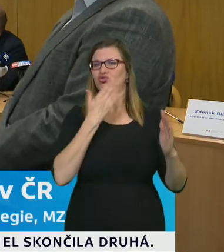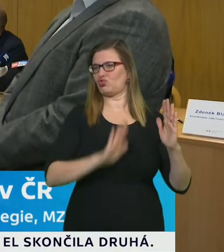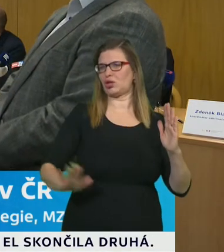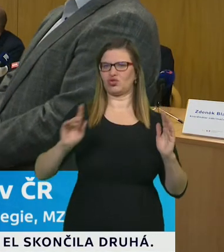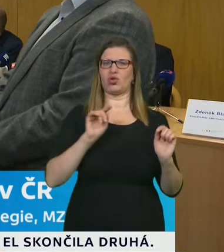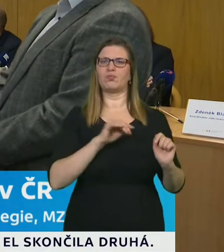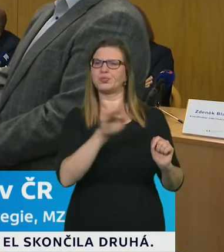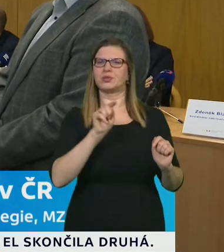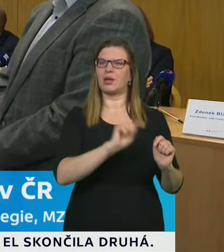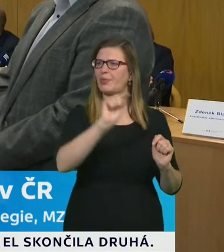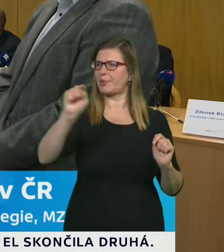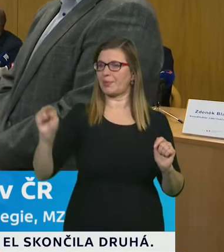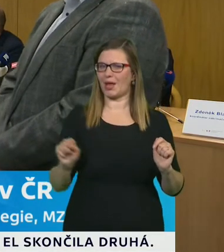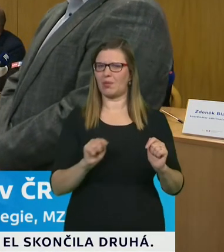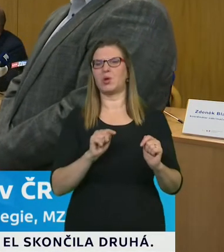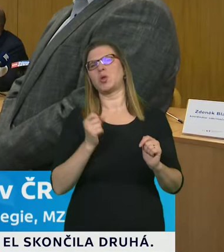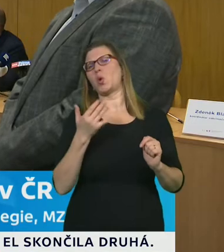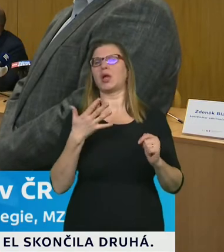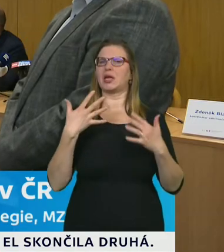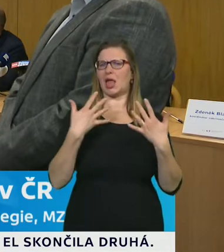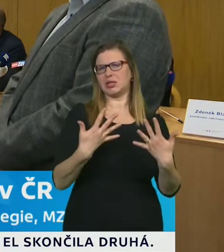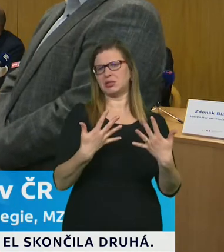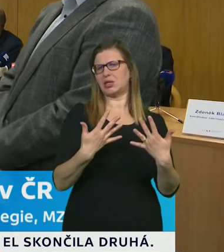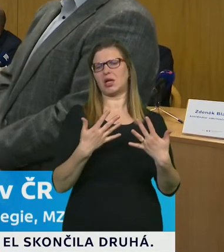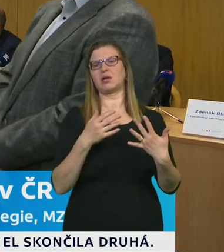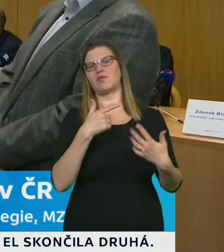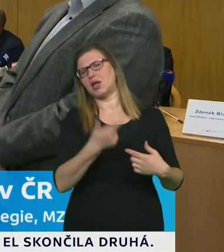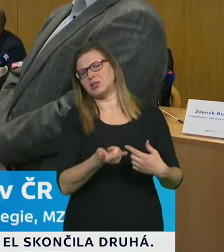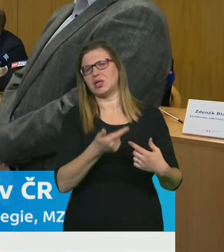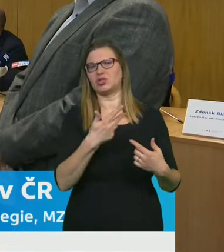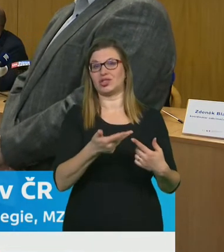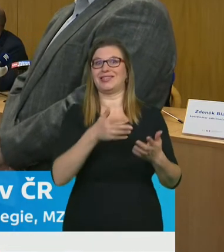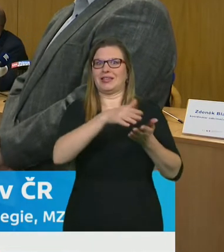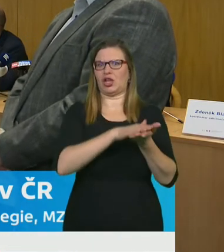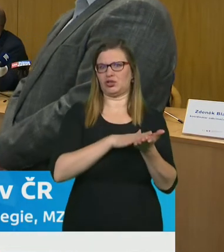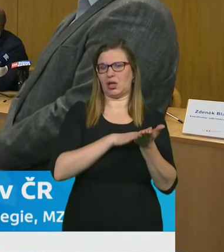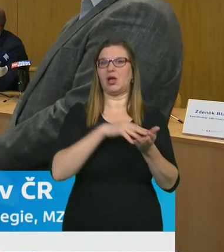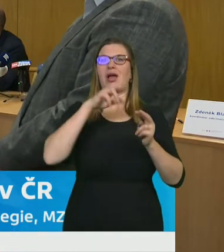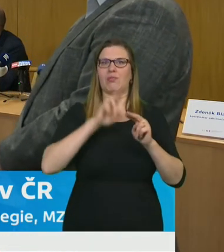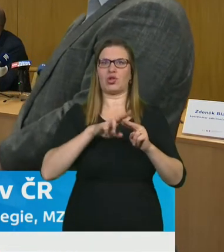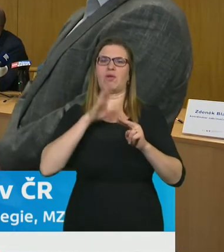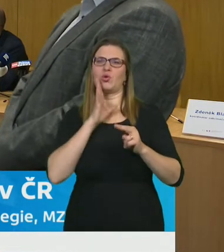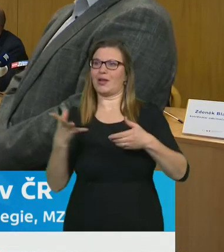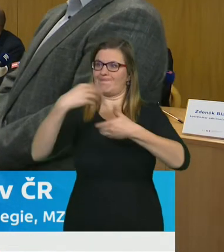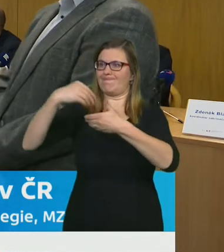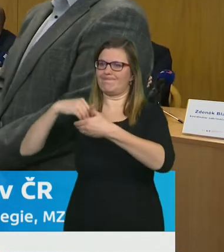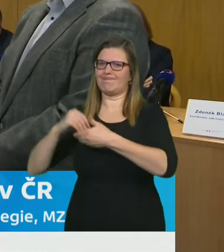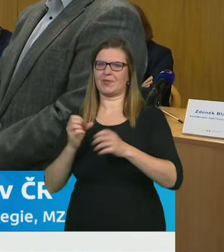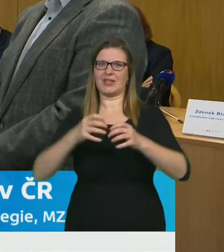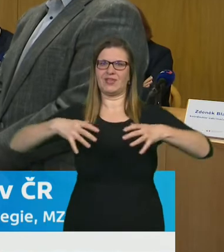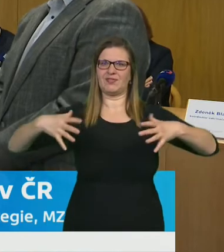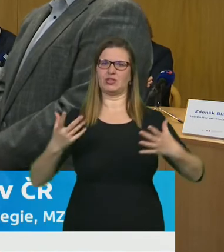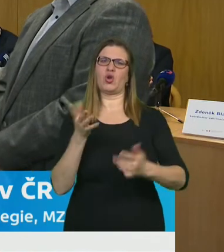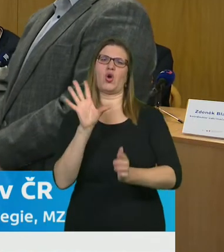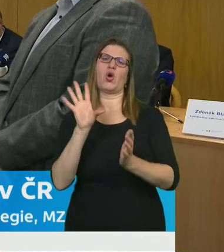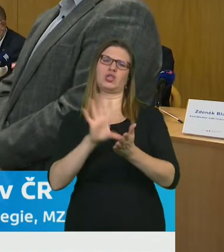očkovacích center budeme muset vyřešit s klinickou částí koordinačního týmu prioritizaci skupin očkovaných